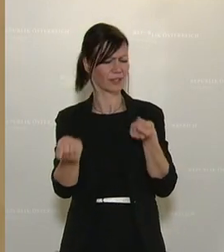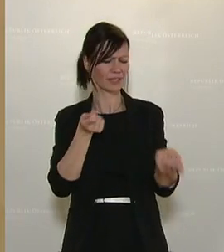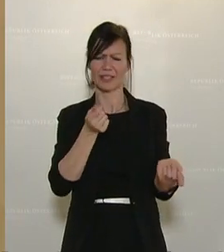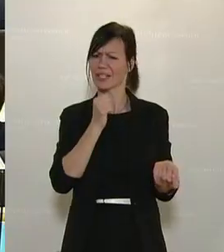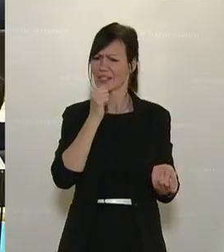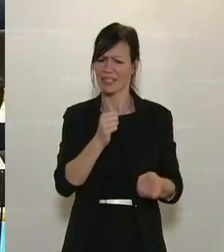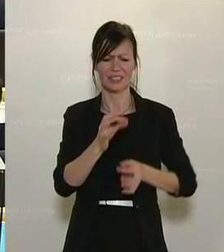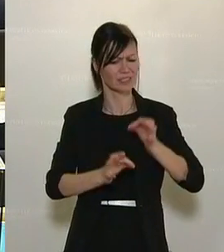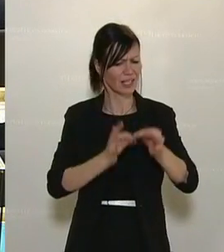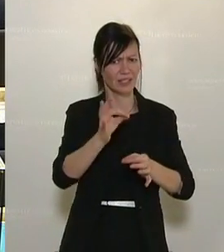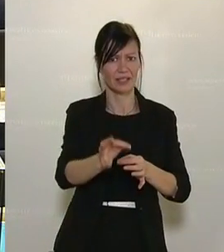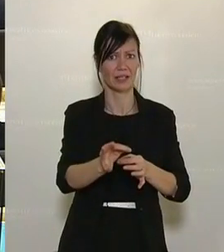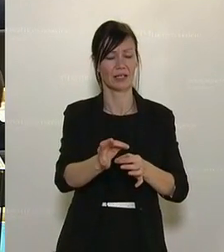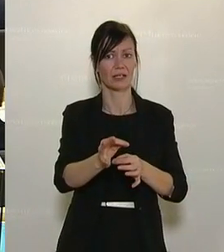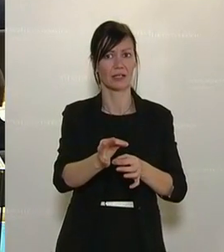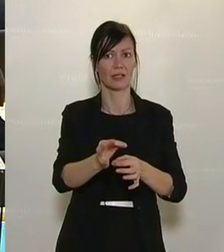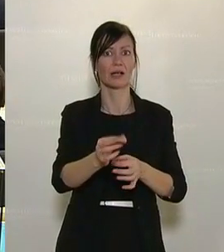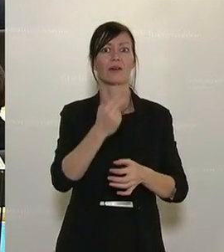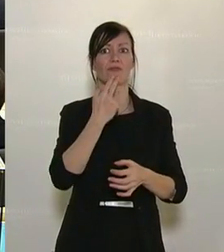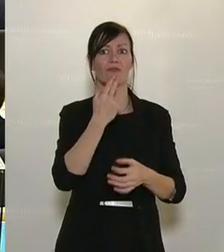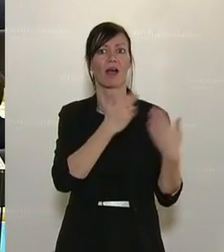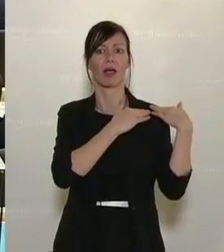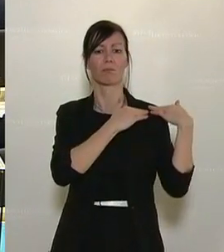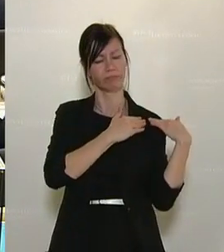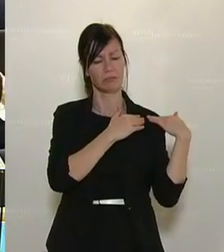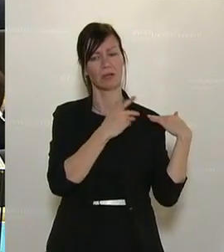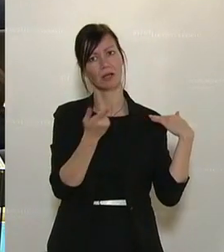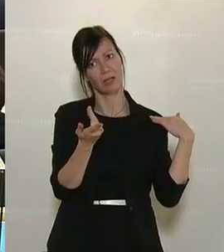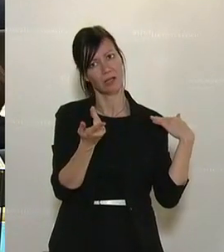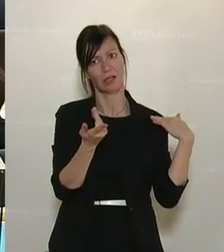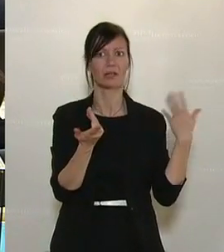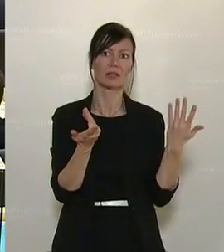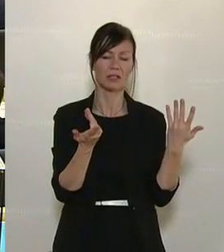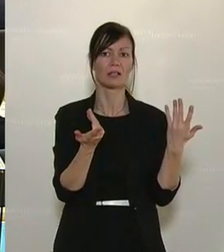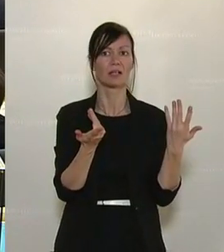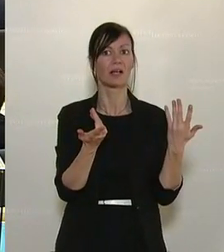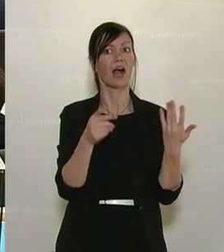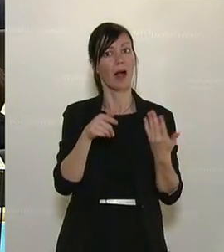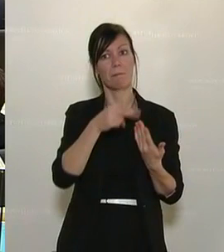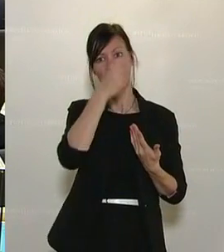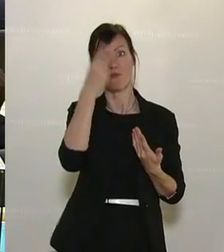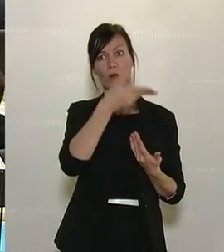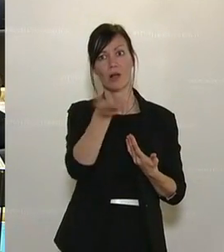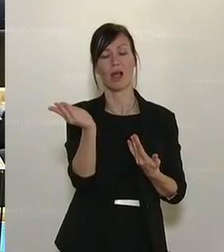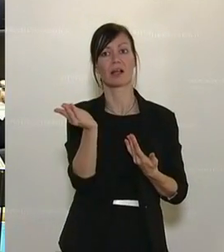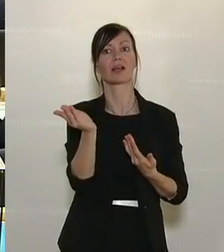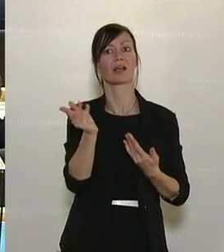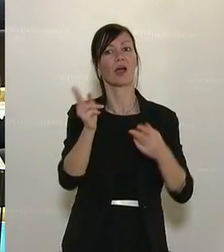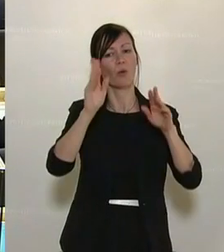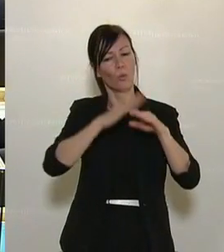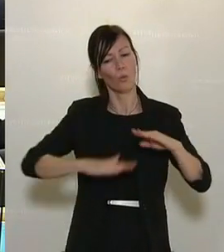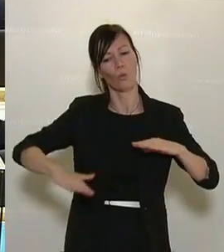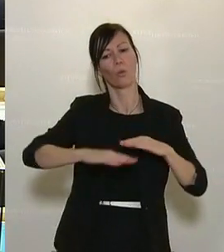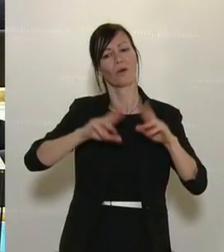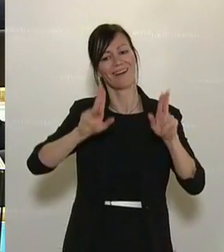Und ausbaden darf das jetzt immer die Bevölkerung durch massive Eingriffe in Grund- und Freiheitsrechte. Wir versuchen, wir